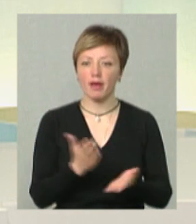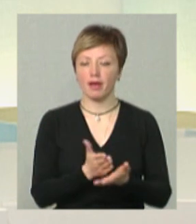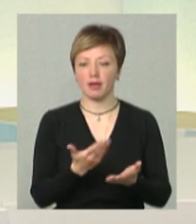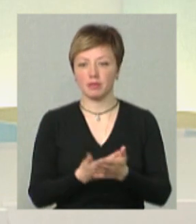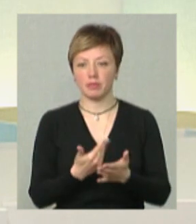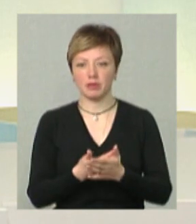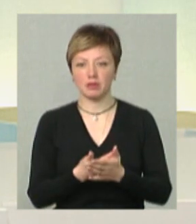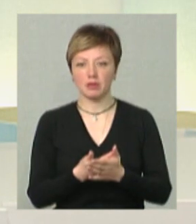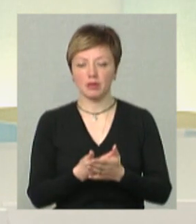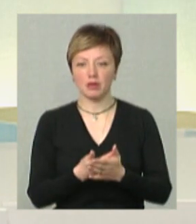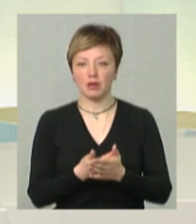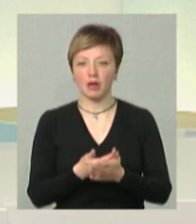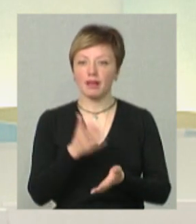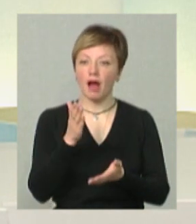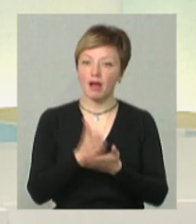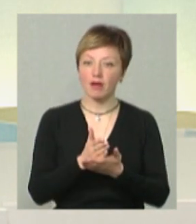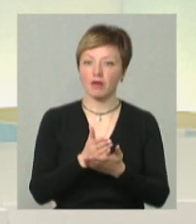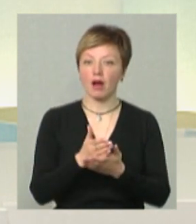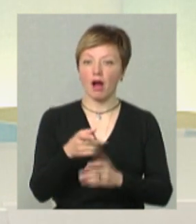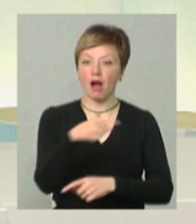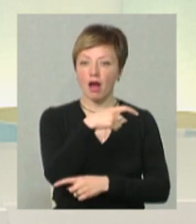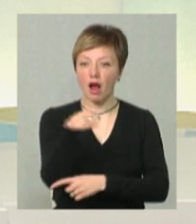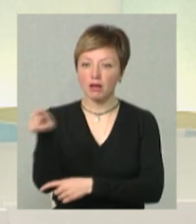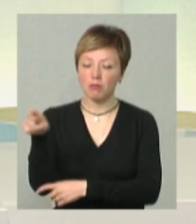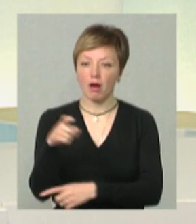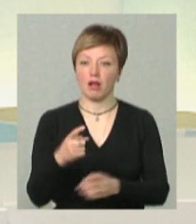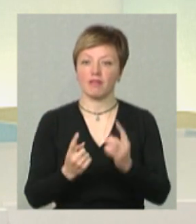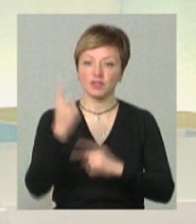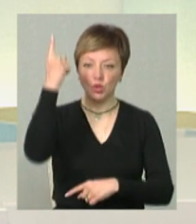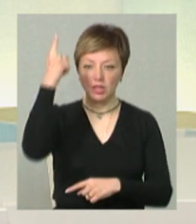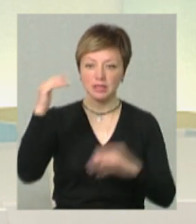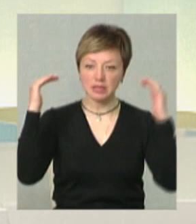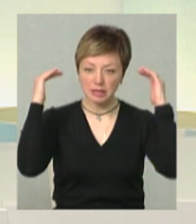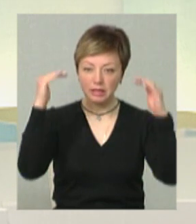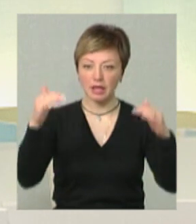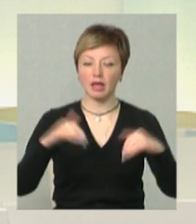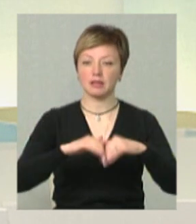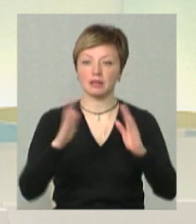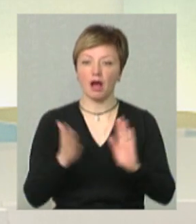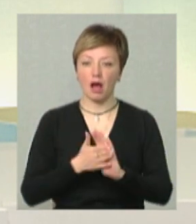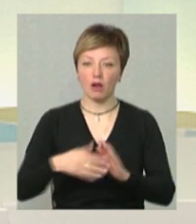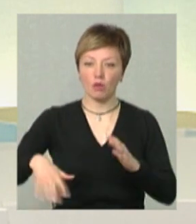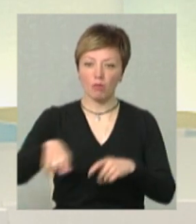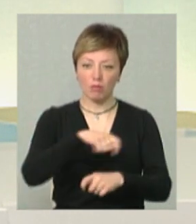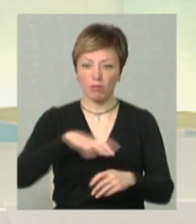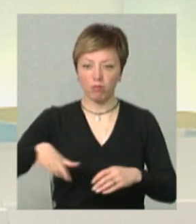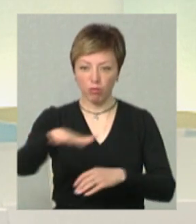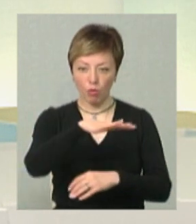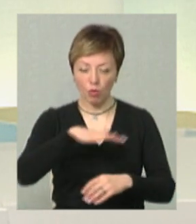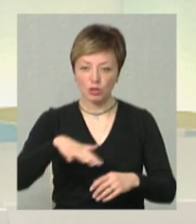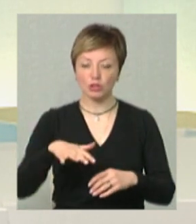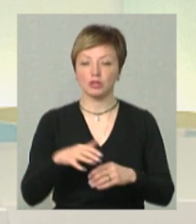вимоги до, наприклад, наявності кран-балок, висоти стель, взагалі загальної квадратури приміщення.